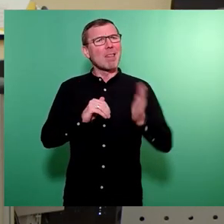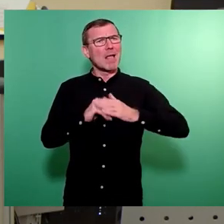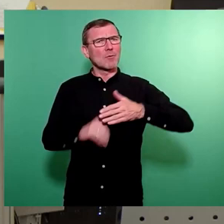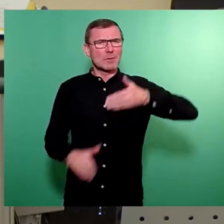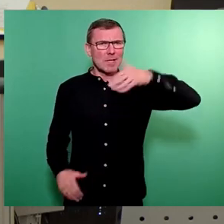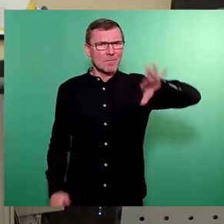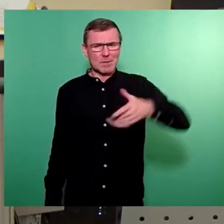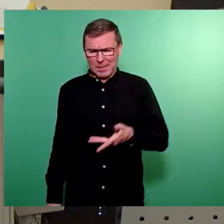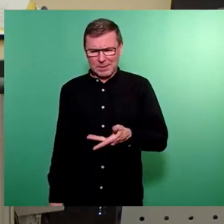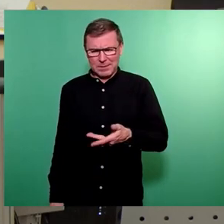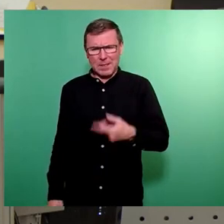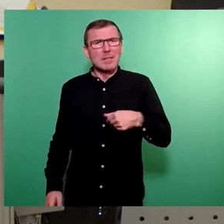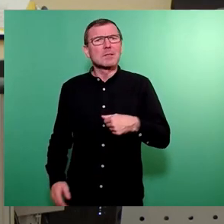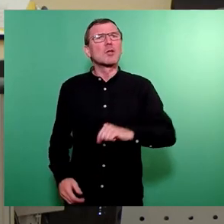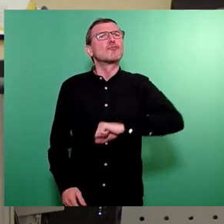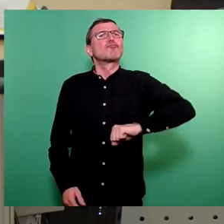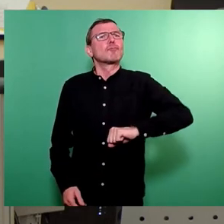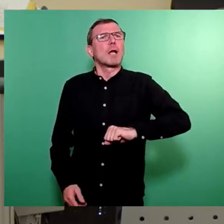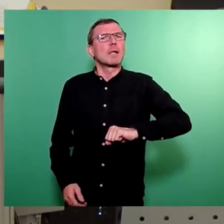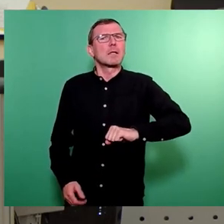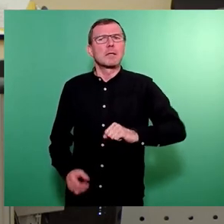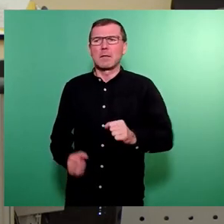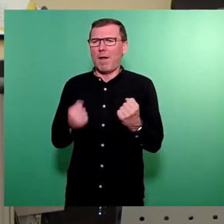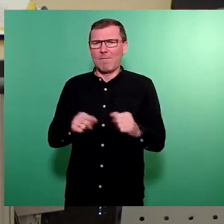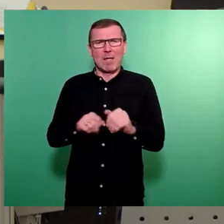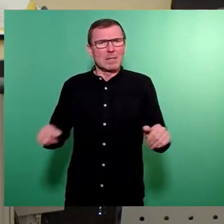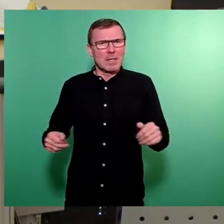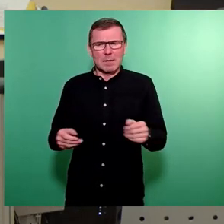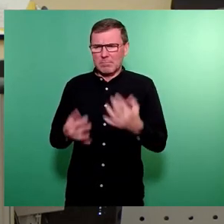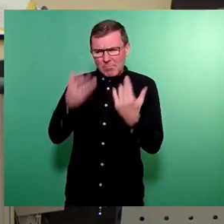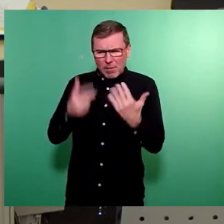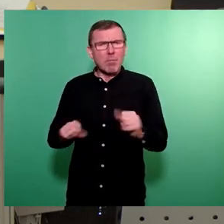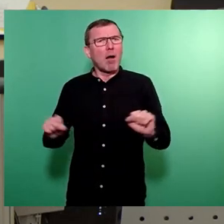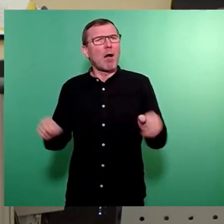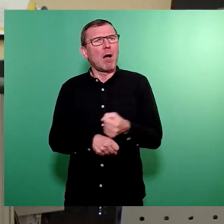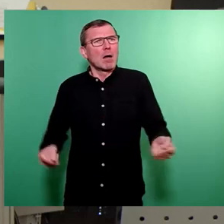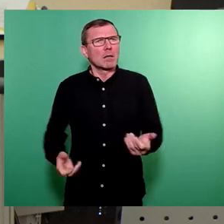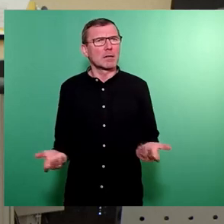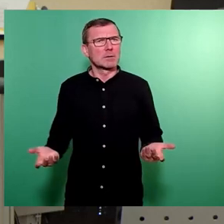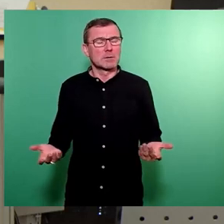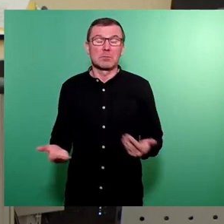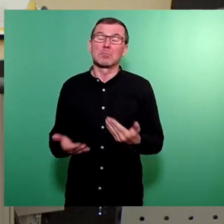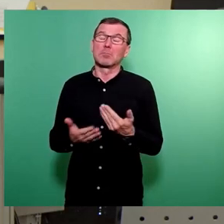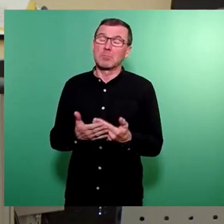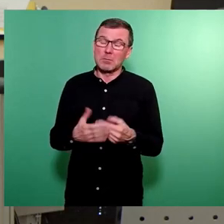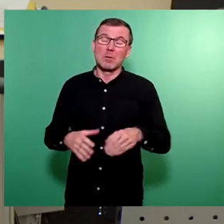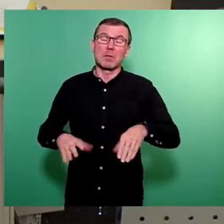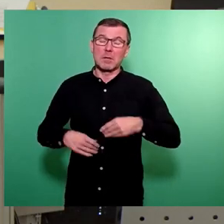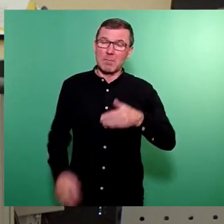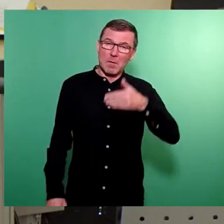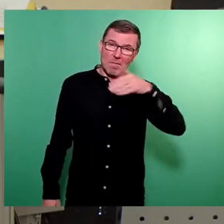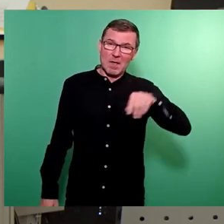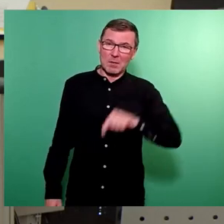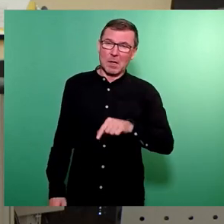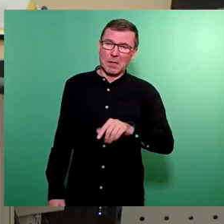nicht sofort festgelegt und ausgewiesen werden konnten. Insofern ist die Genehmigungsfähigkeit noch in